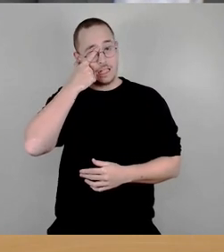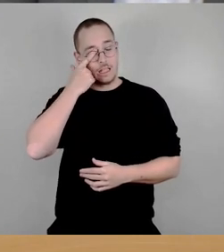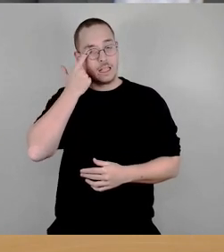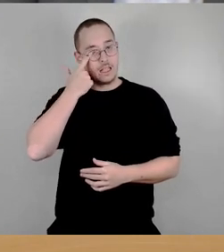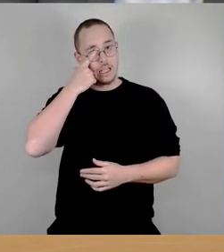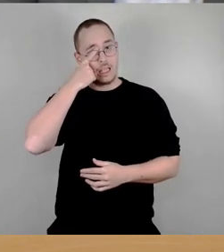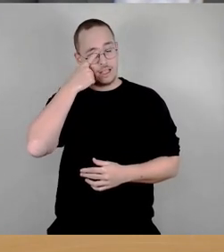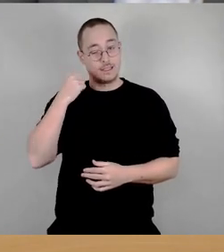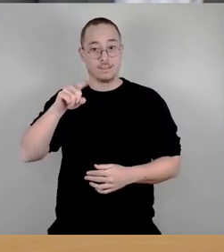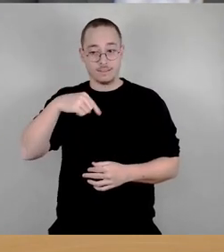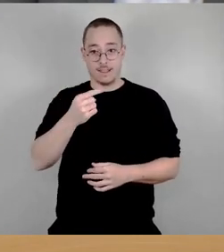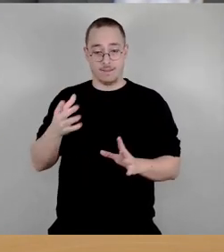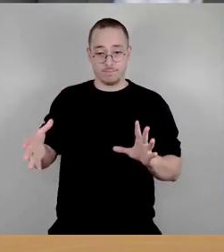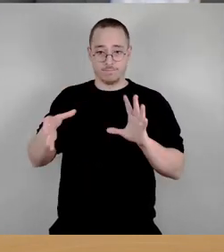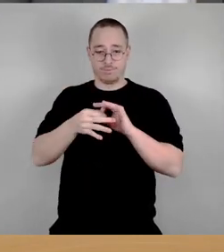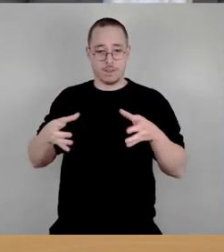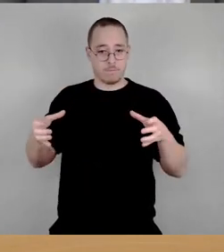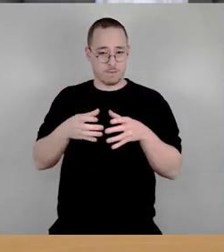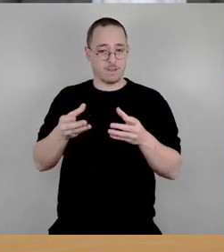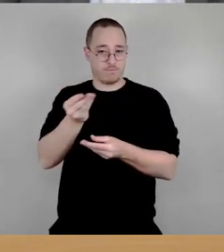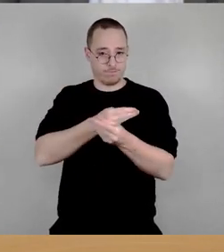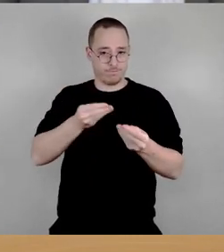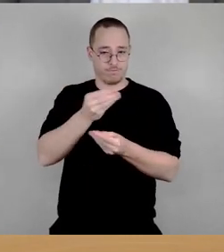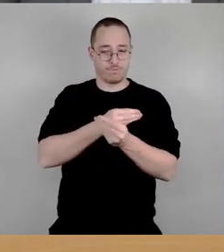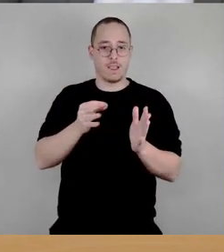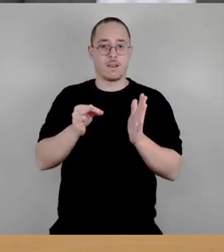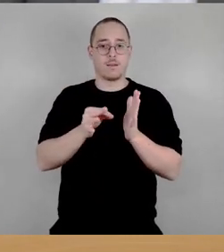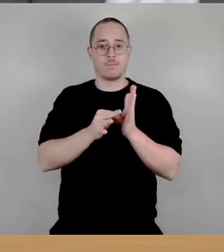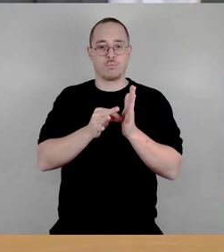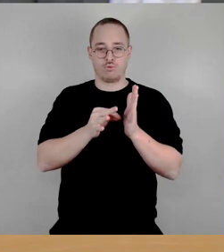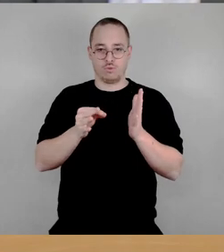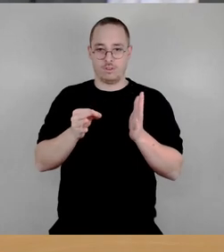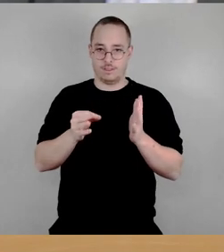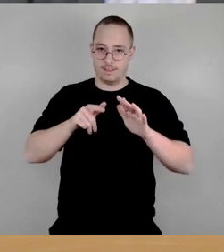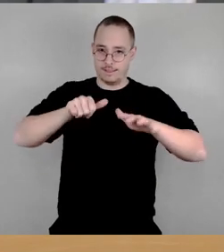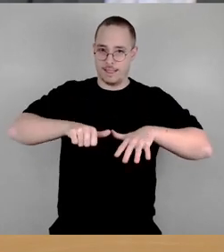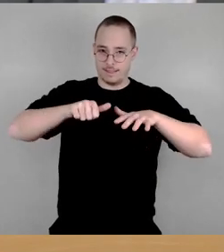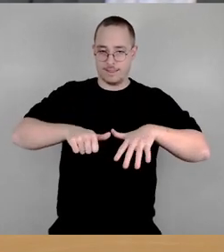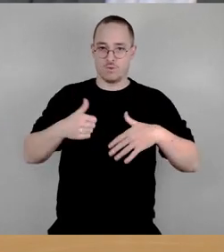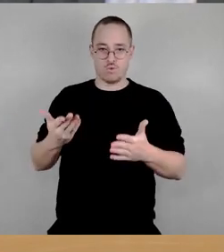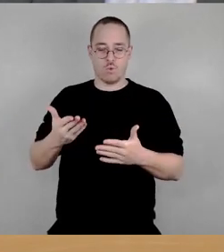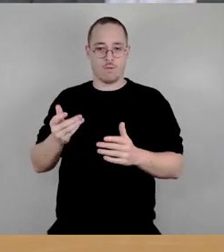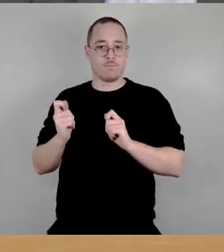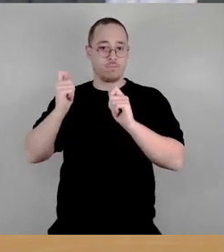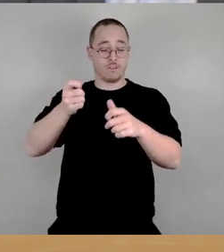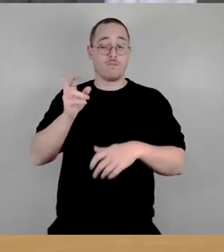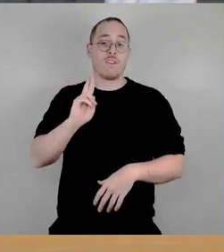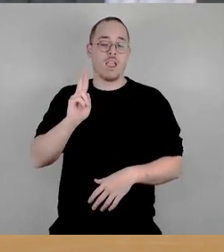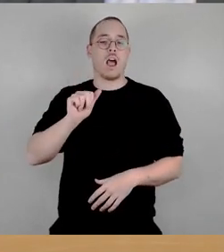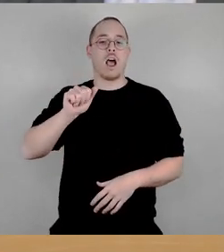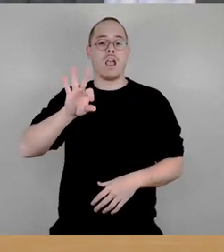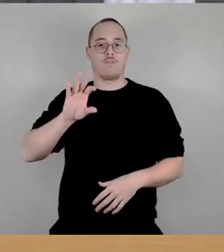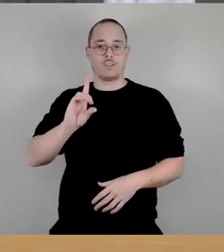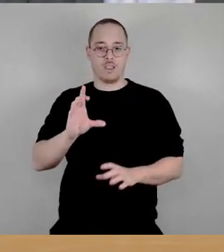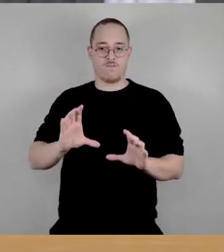16. Hier ist Einreicher die AfD-Fraktion. Vielleicht ist es auch möglich, dass es kombiniert. Auf der einen Seite hat es hier einen